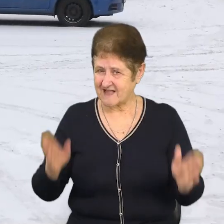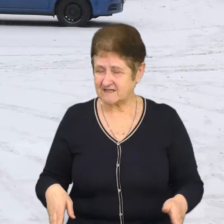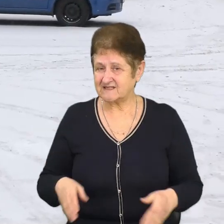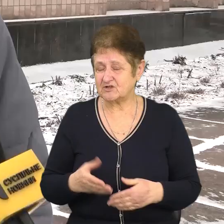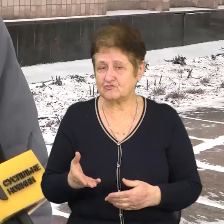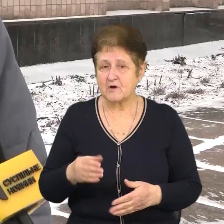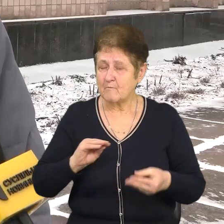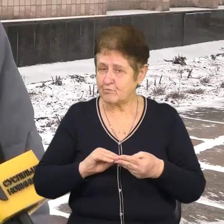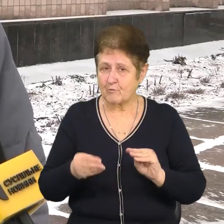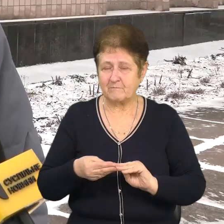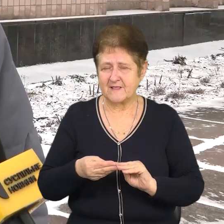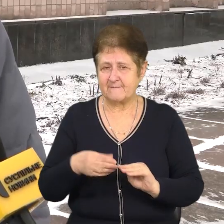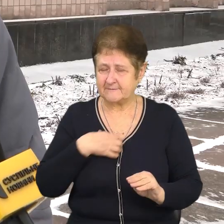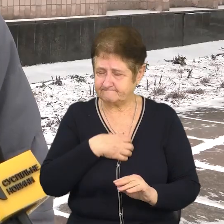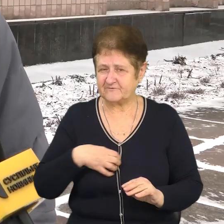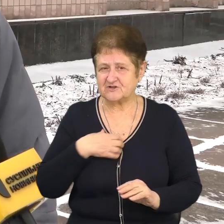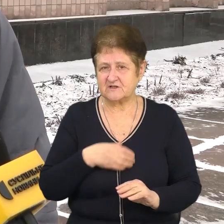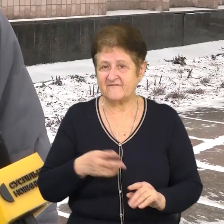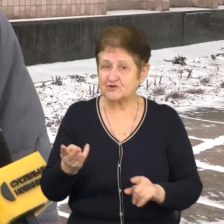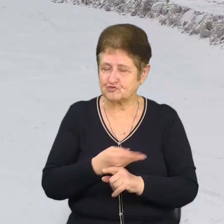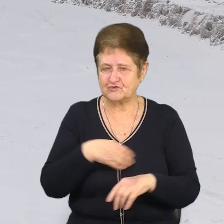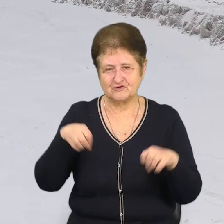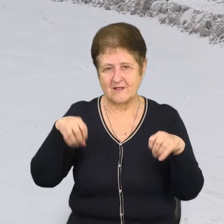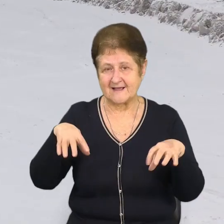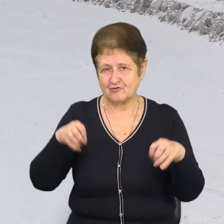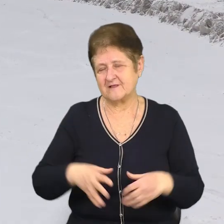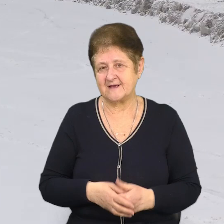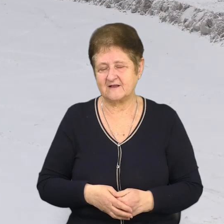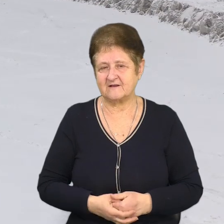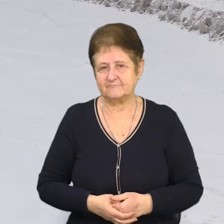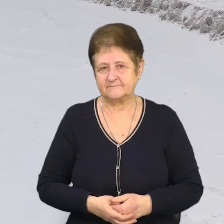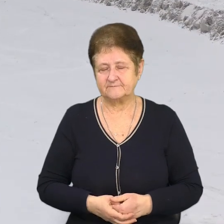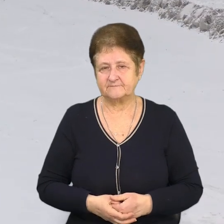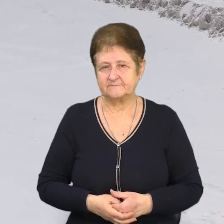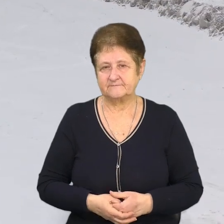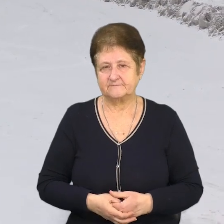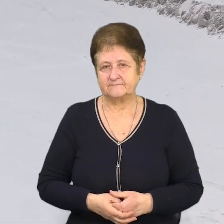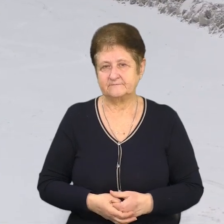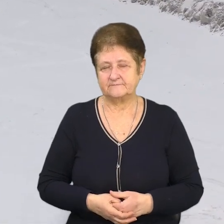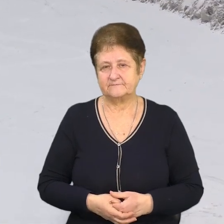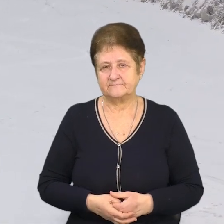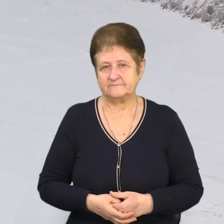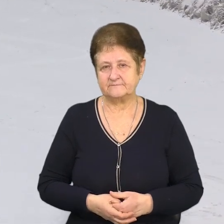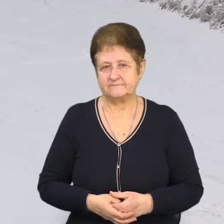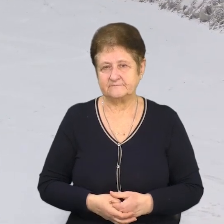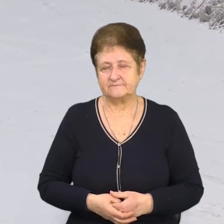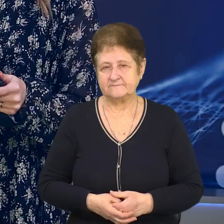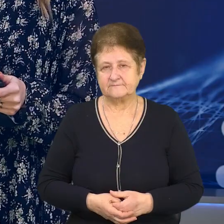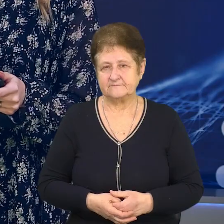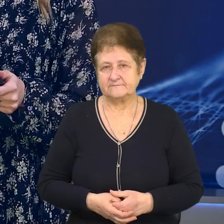проблема суттєва з висутністю електроенергії. Тетяна Лось, Віталій Коровко, Суспільне новини, Чернігів.